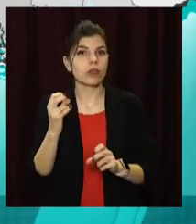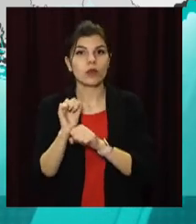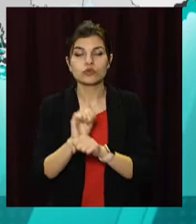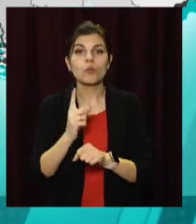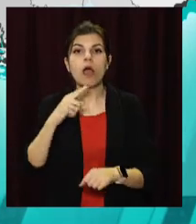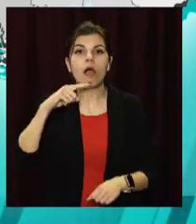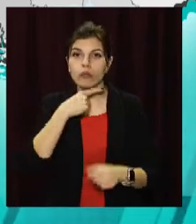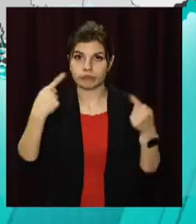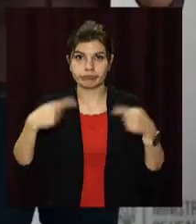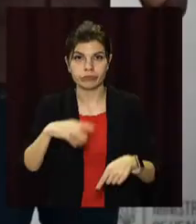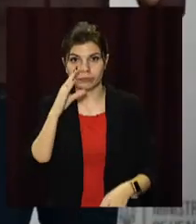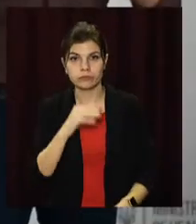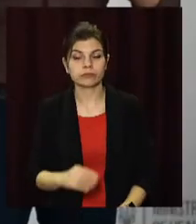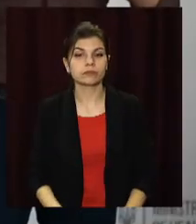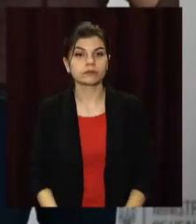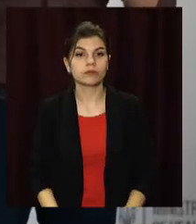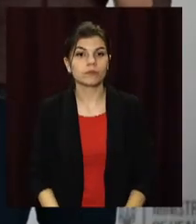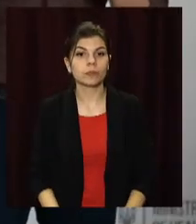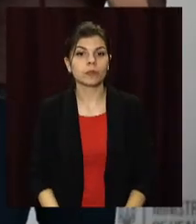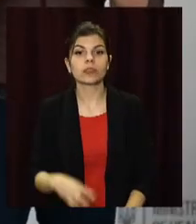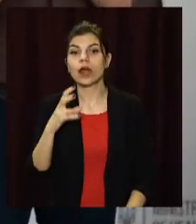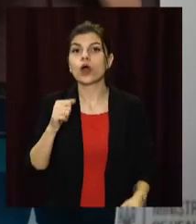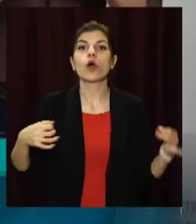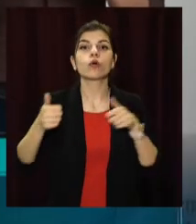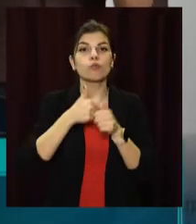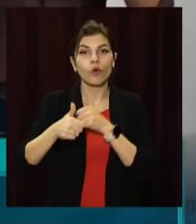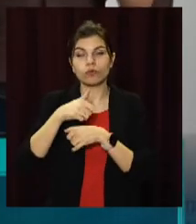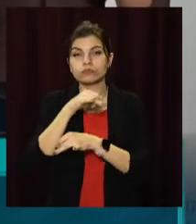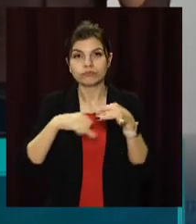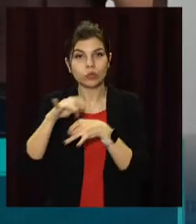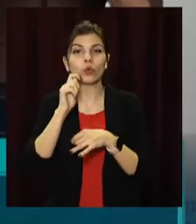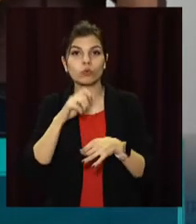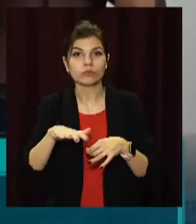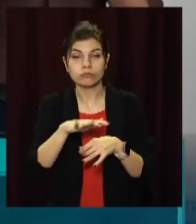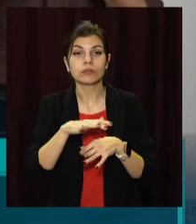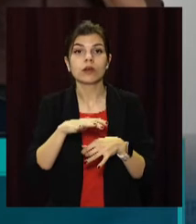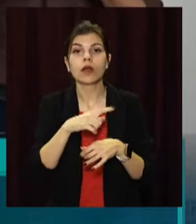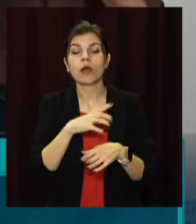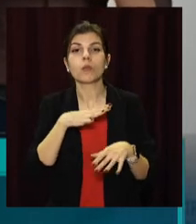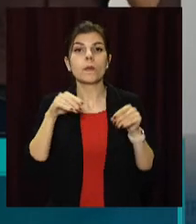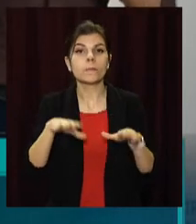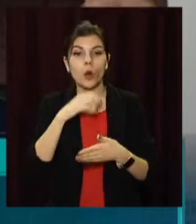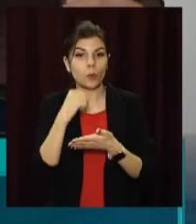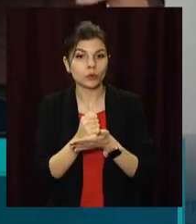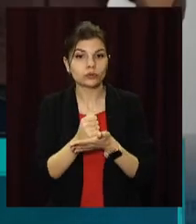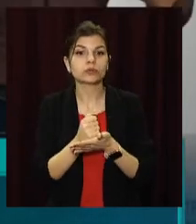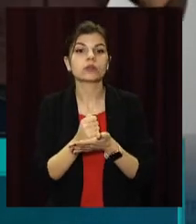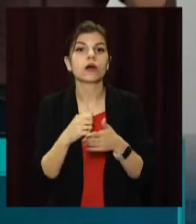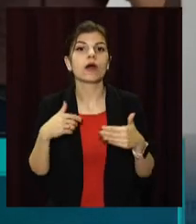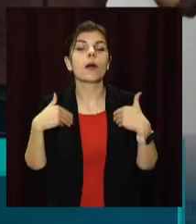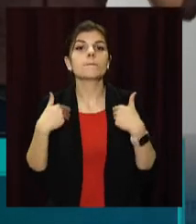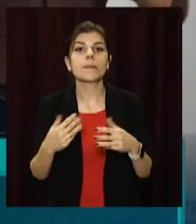економіку країни. На позачервовому засіданні уряду була прийнята постанова, яка була ініційована